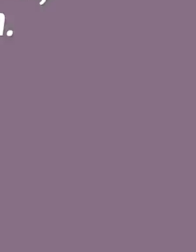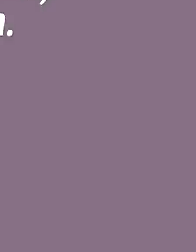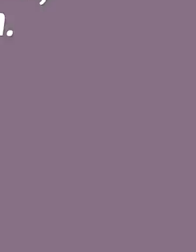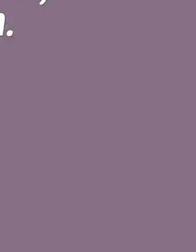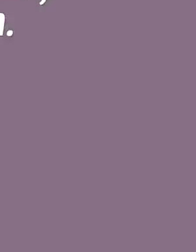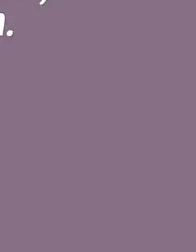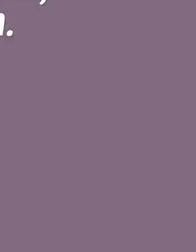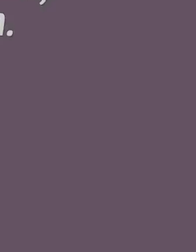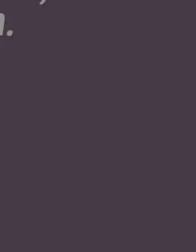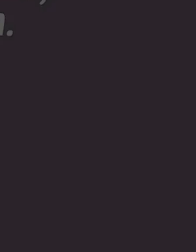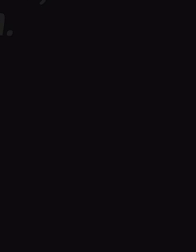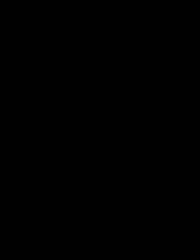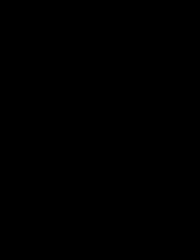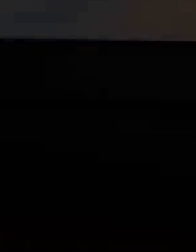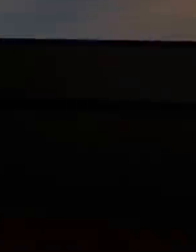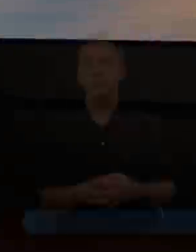Dziękujemy.